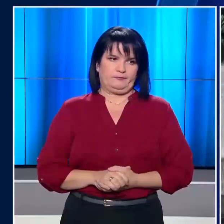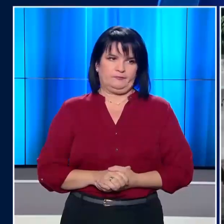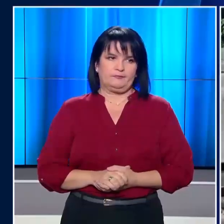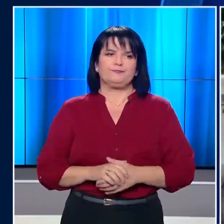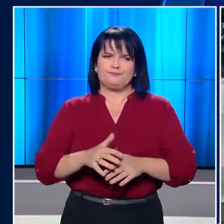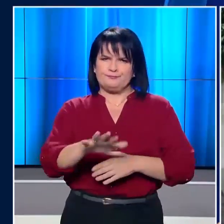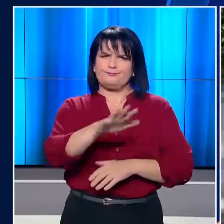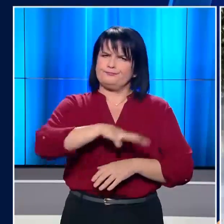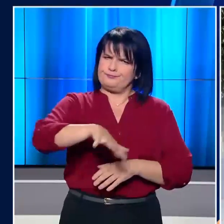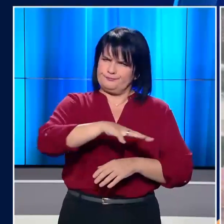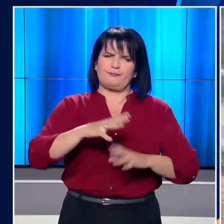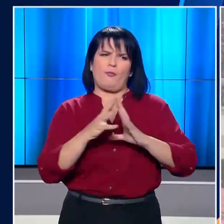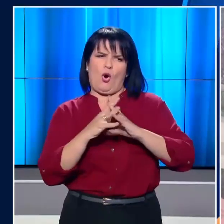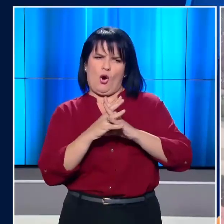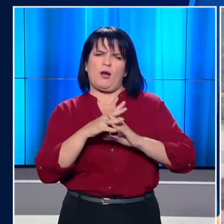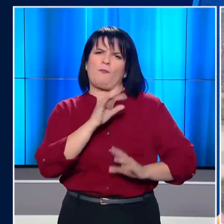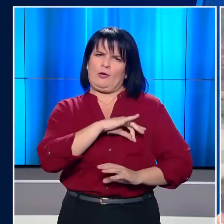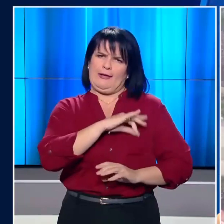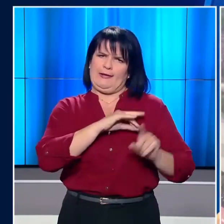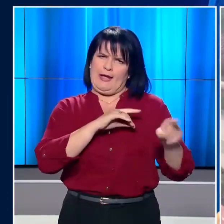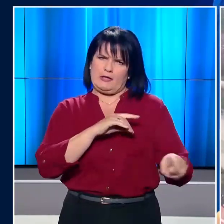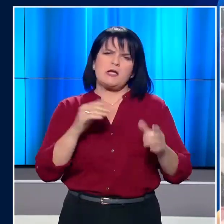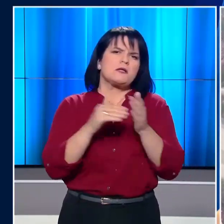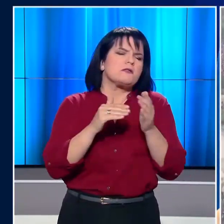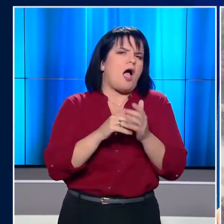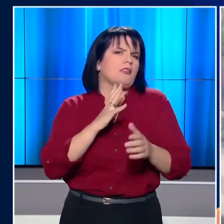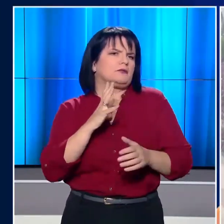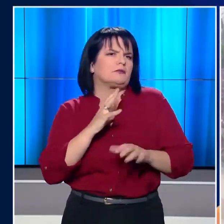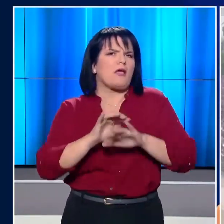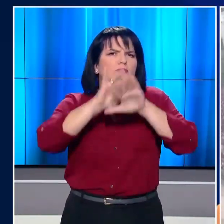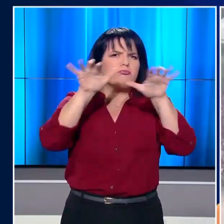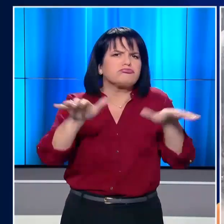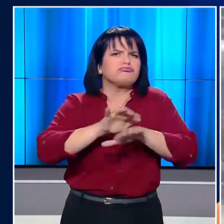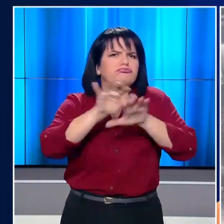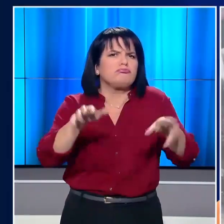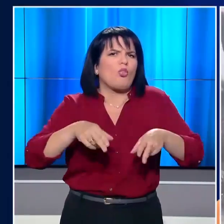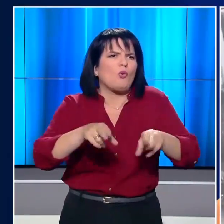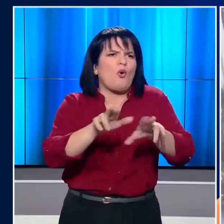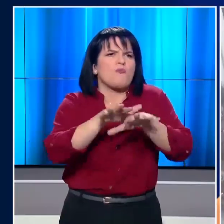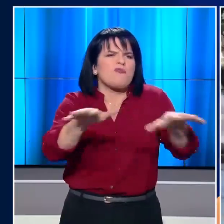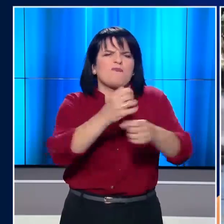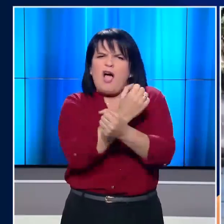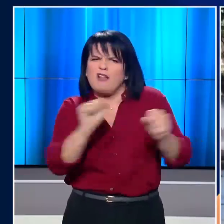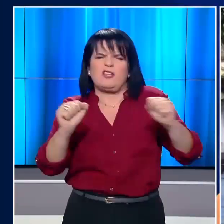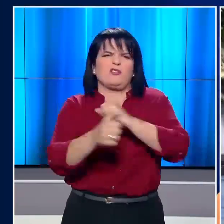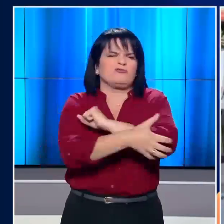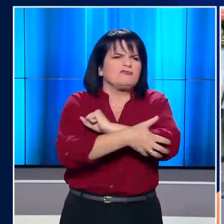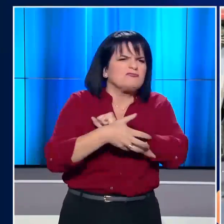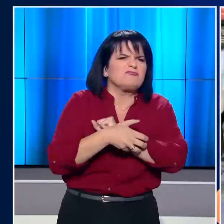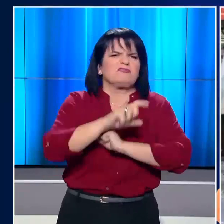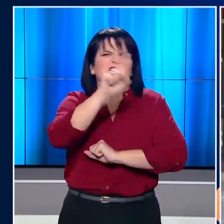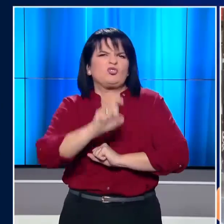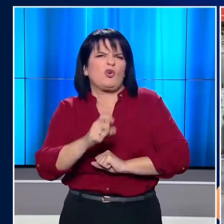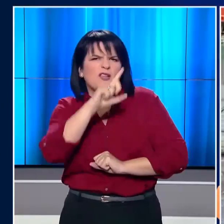Στα πρόθερες εμφυλίου πολέμου είναι η Χιλή. Εκατοντάδες χιλιάδες άνθρωποι ξεχύνονται καθιευερεινά στους δρόμους, ως μέσω αντίδραση στη φτώχεια, τις συνδίκες